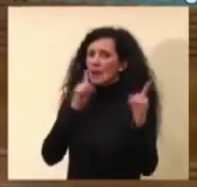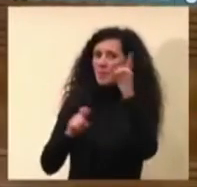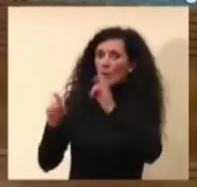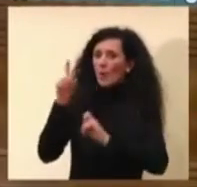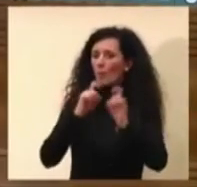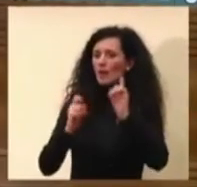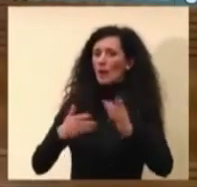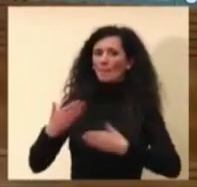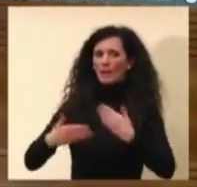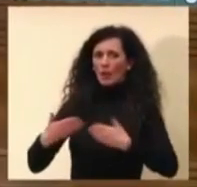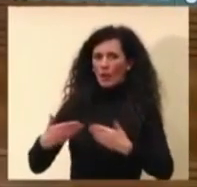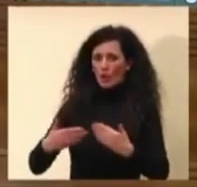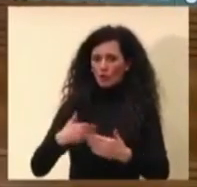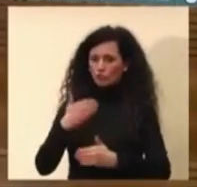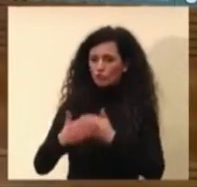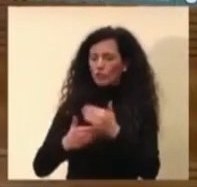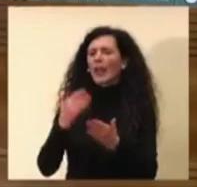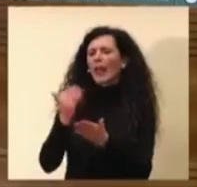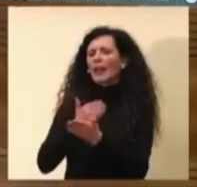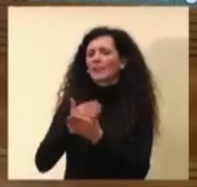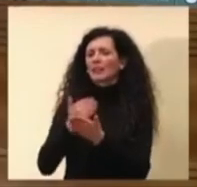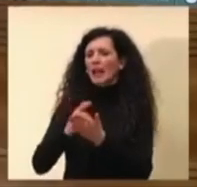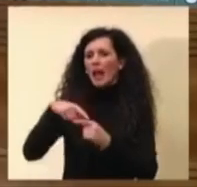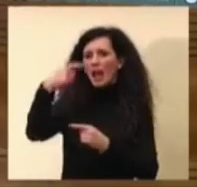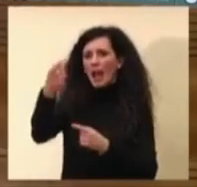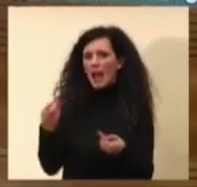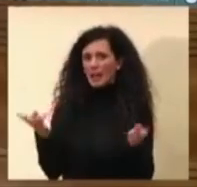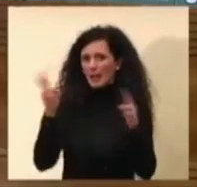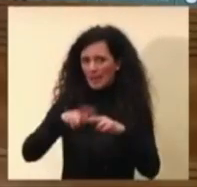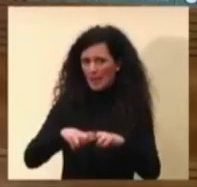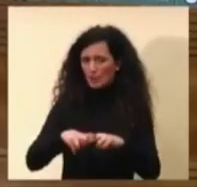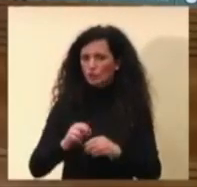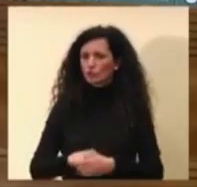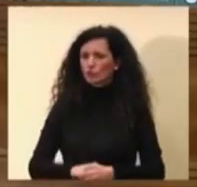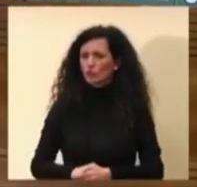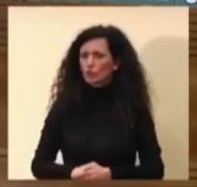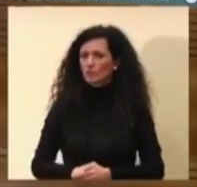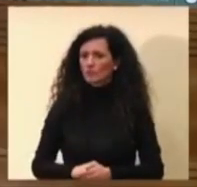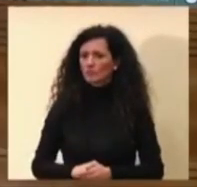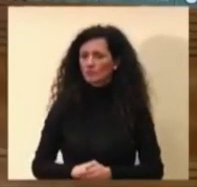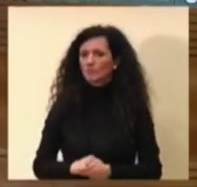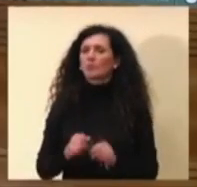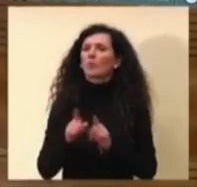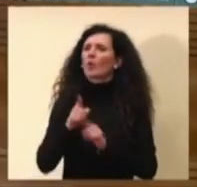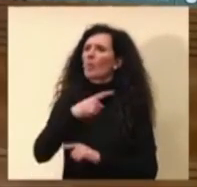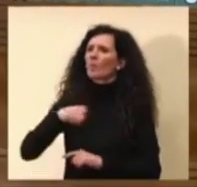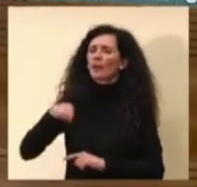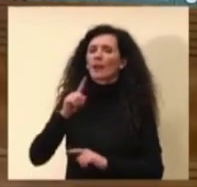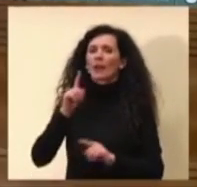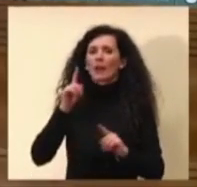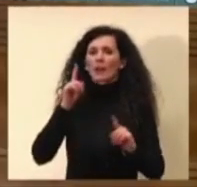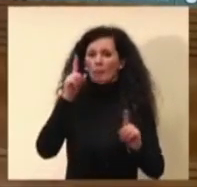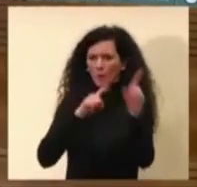evitare possibili riprese dell'epidemia assolutamente non è un allarme non